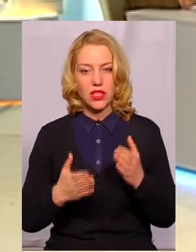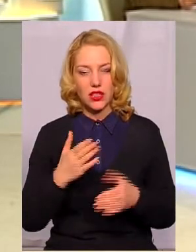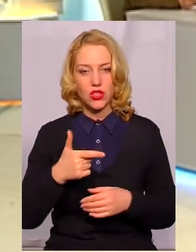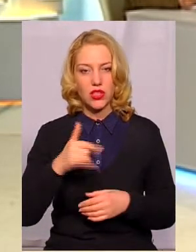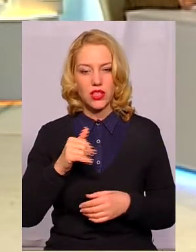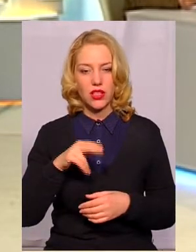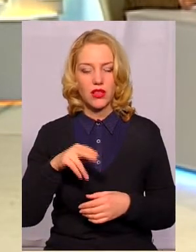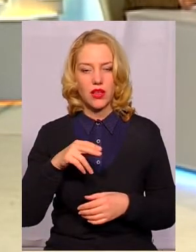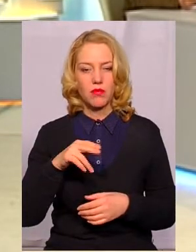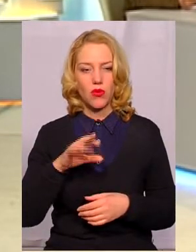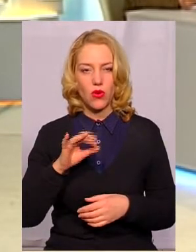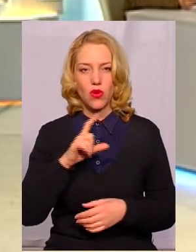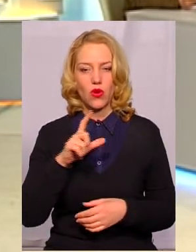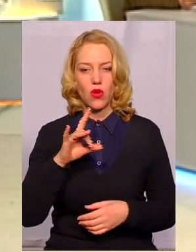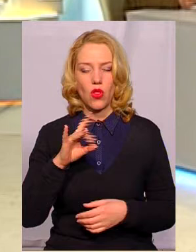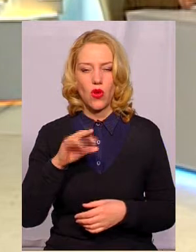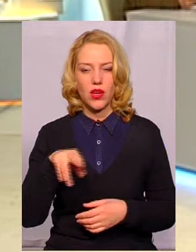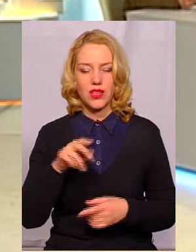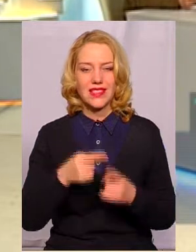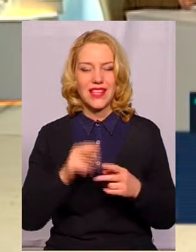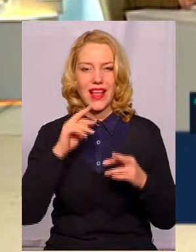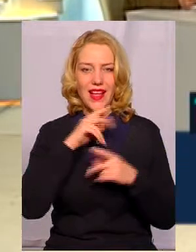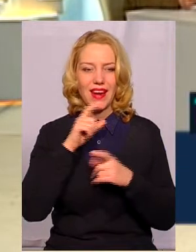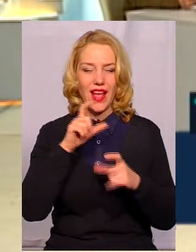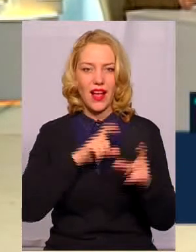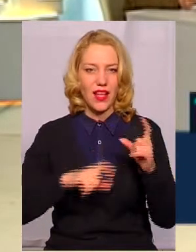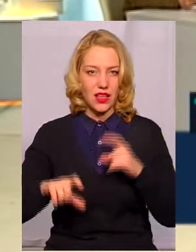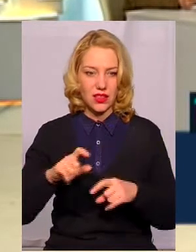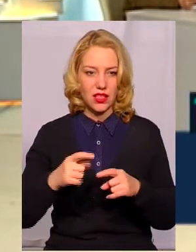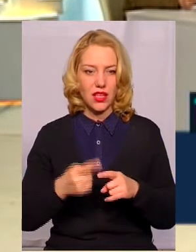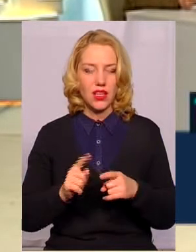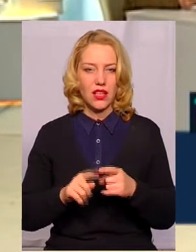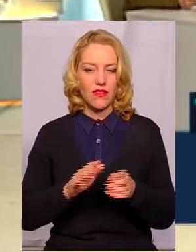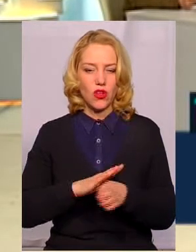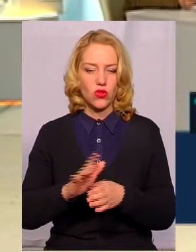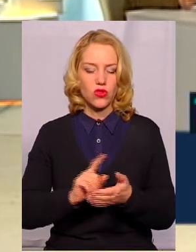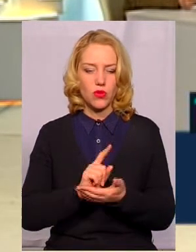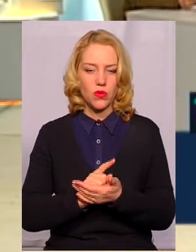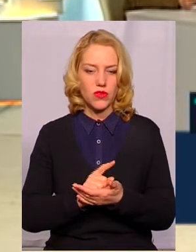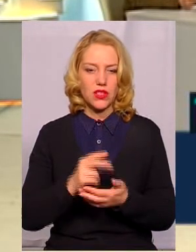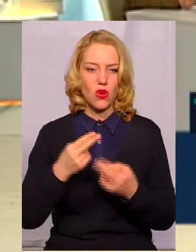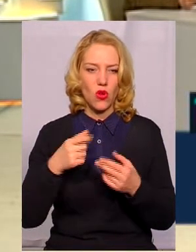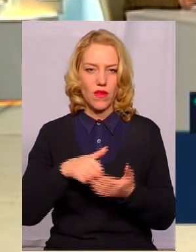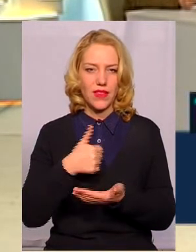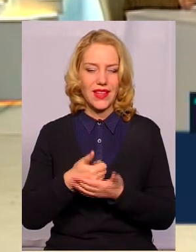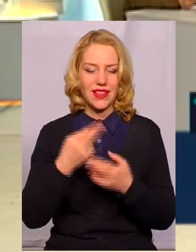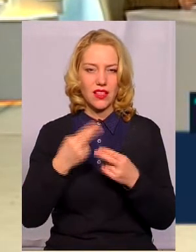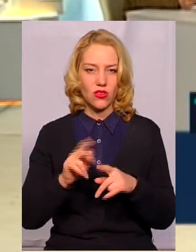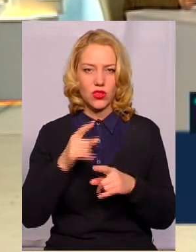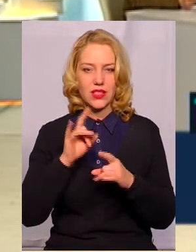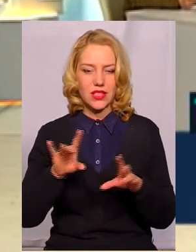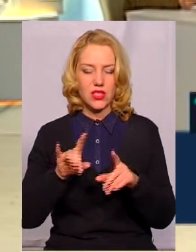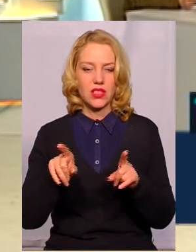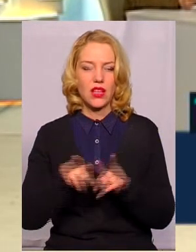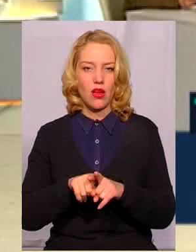гіпохлорид – це являється реагентом. І виконача Буковська головнотехнула, сказала також. І, на жаль,